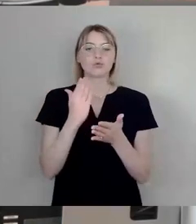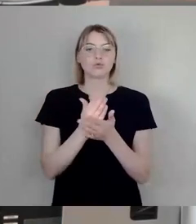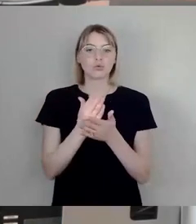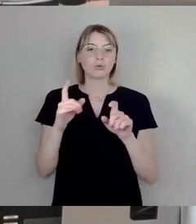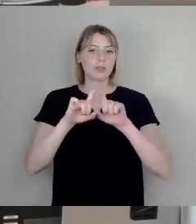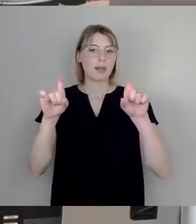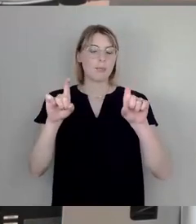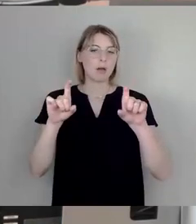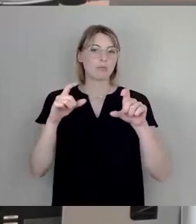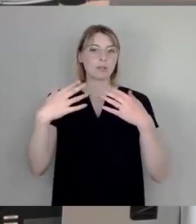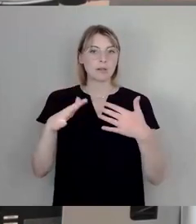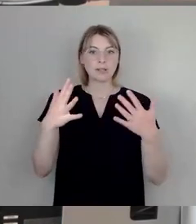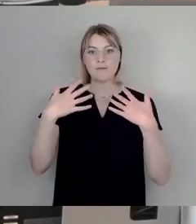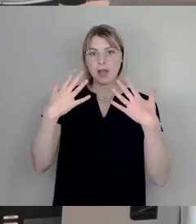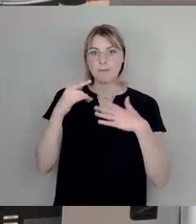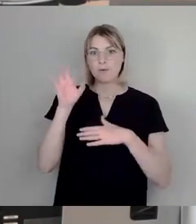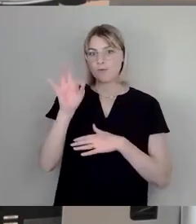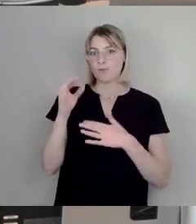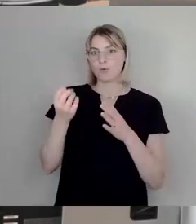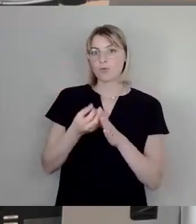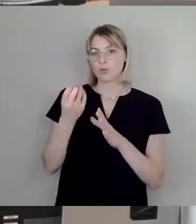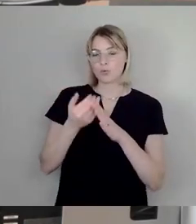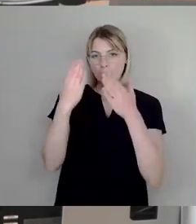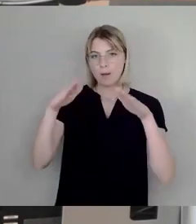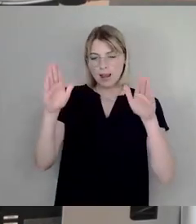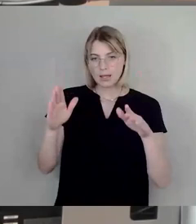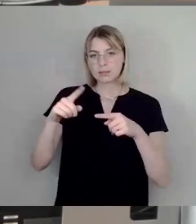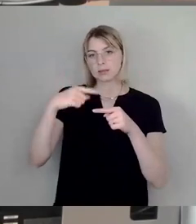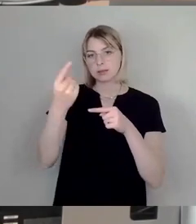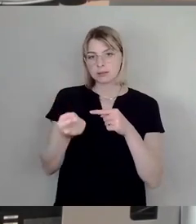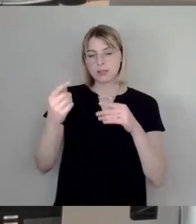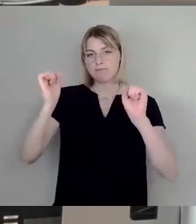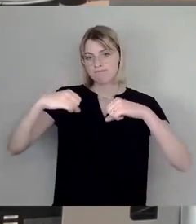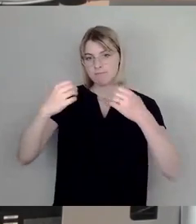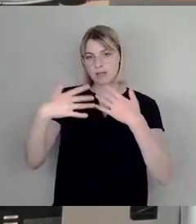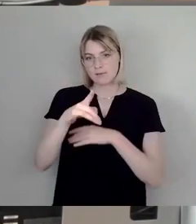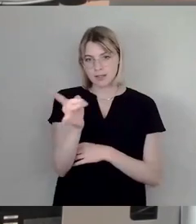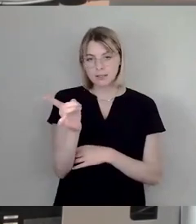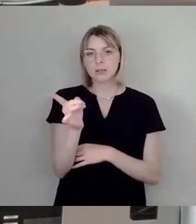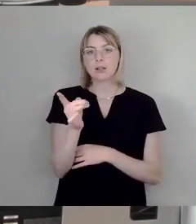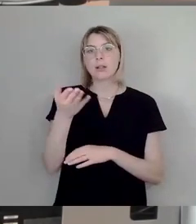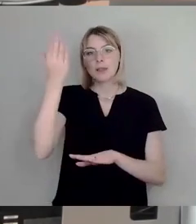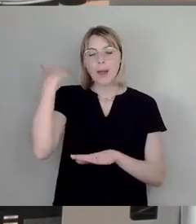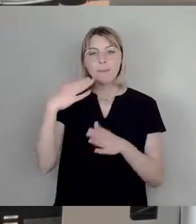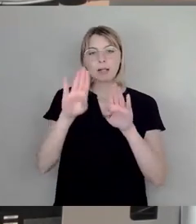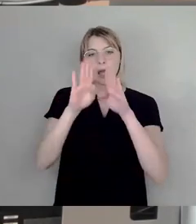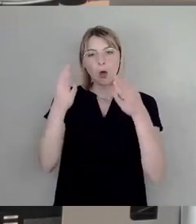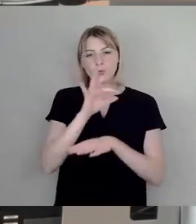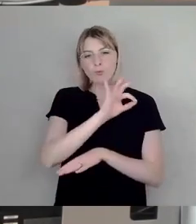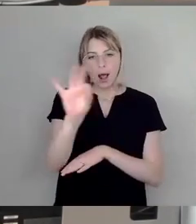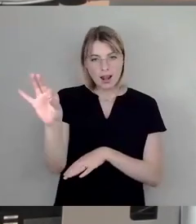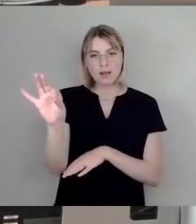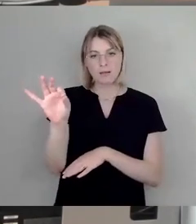haben uns anschließend Ihre Zustimmung erteilt. Ein Haus für alle war damals Thema und